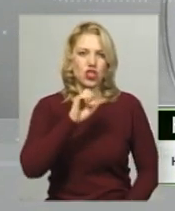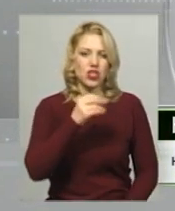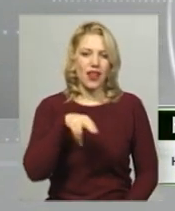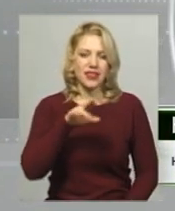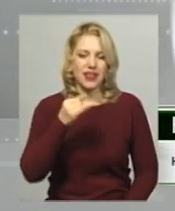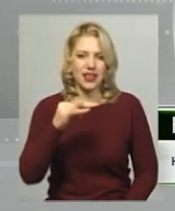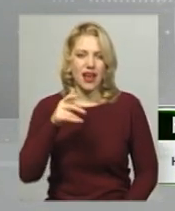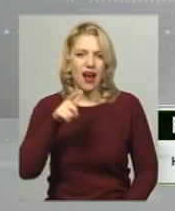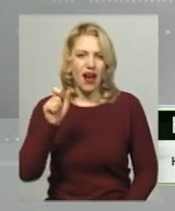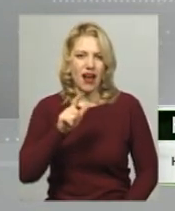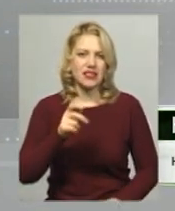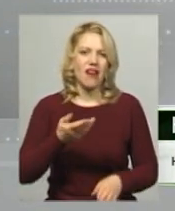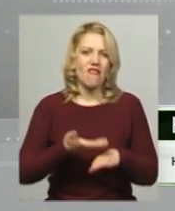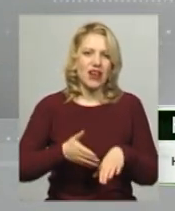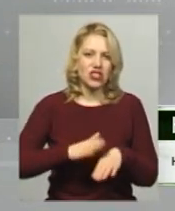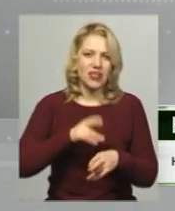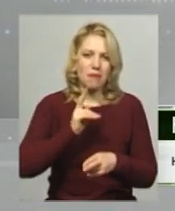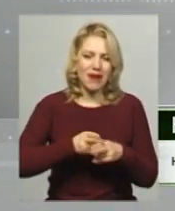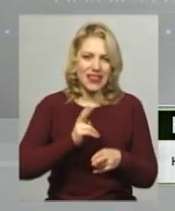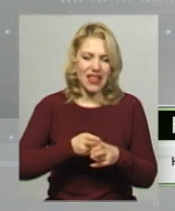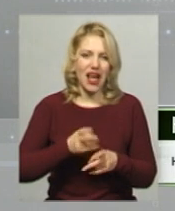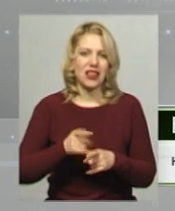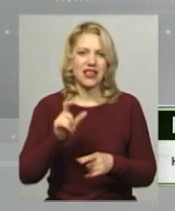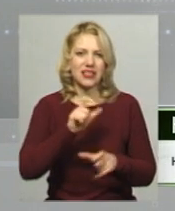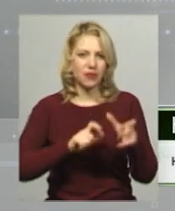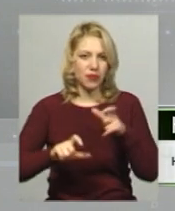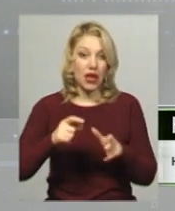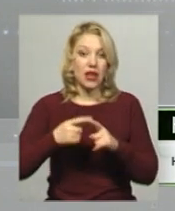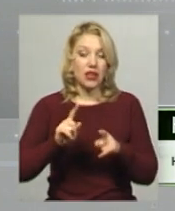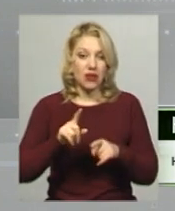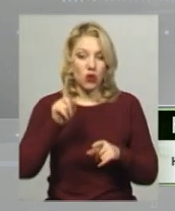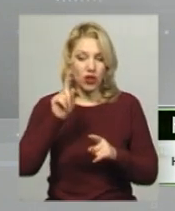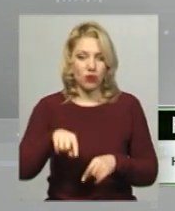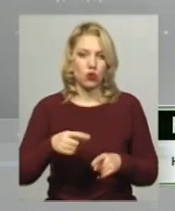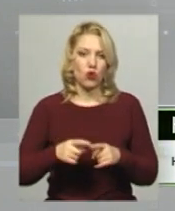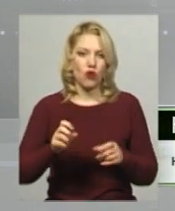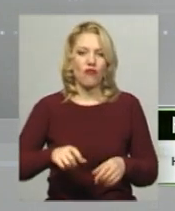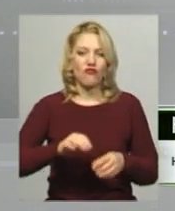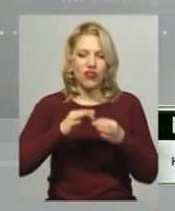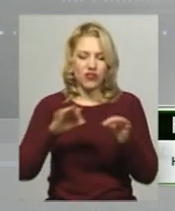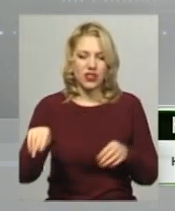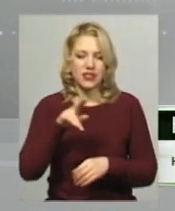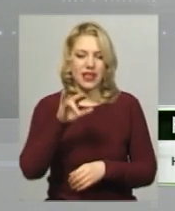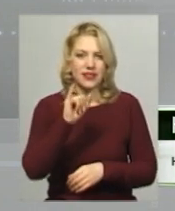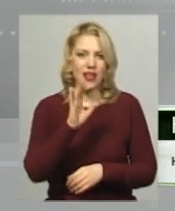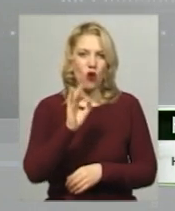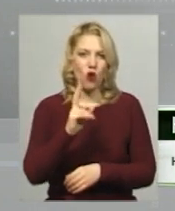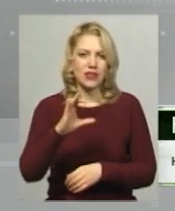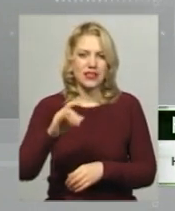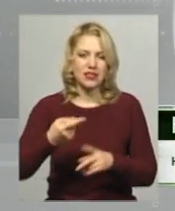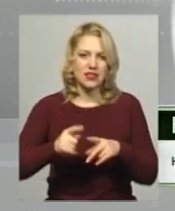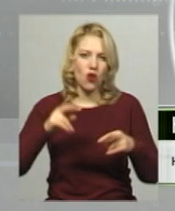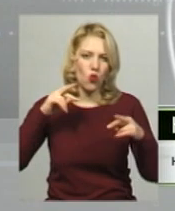метали і низка канцерогенних сполук. Крім того, з димом у повітря вивільнюються діоксини – одні з найбільш отруйних